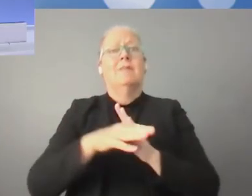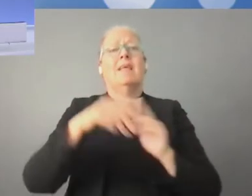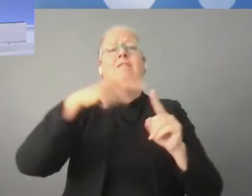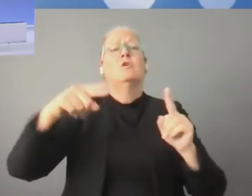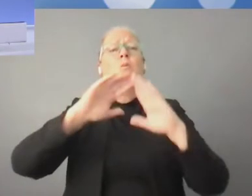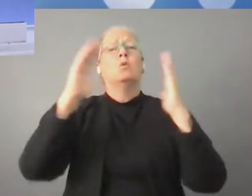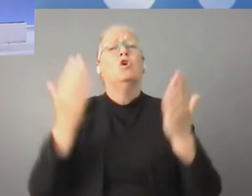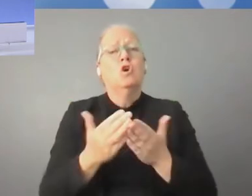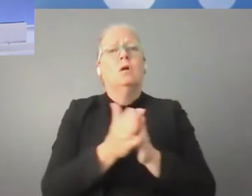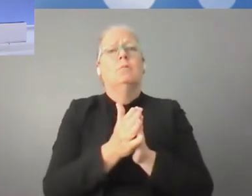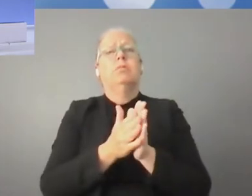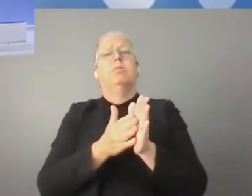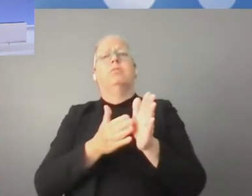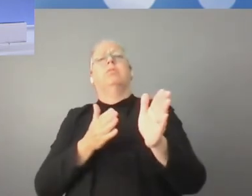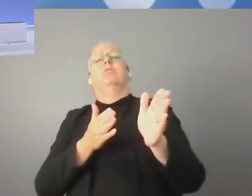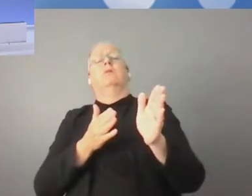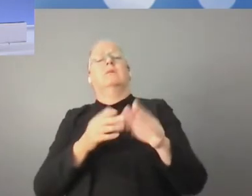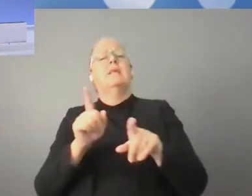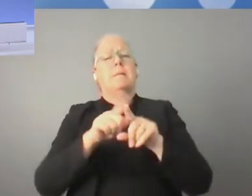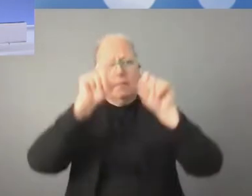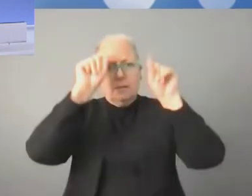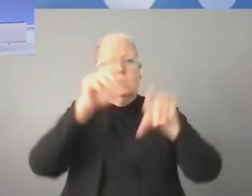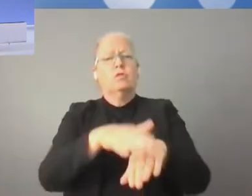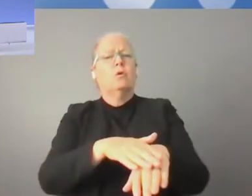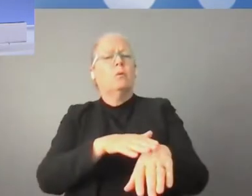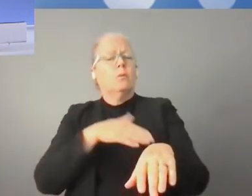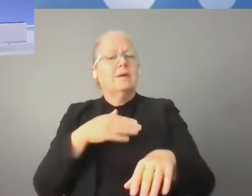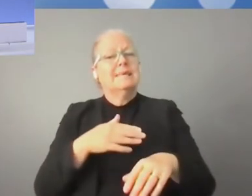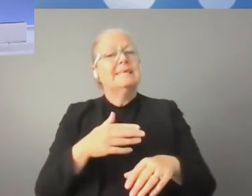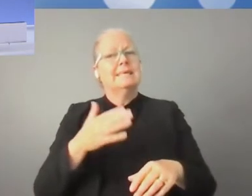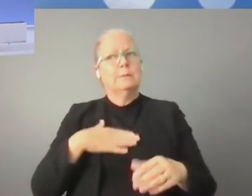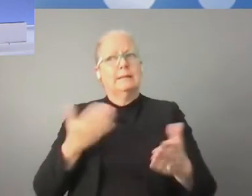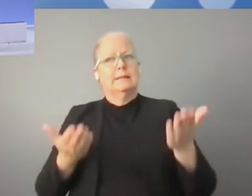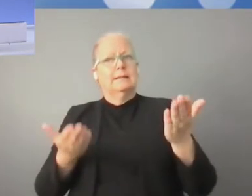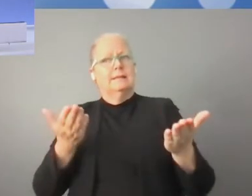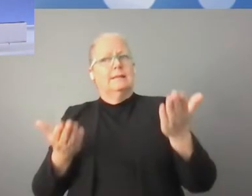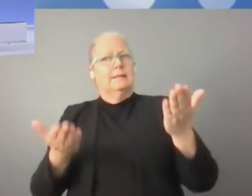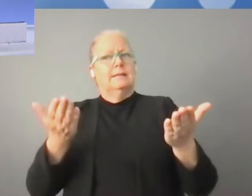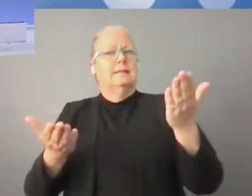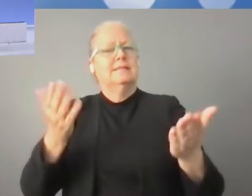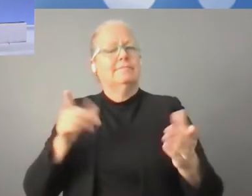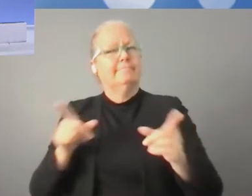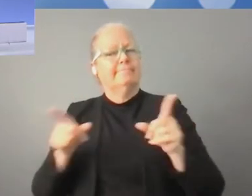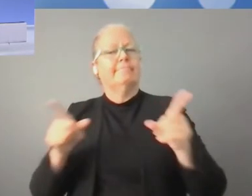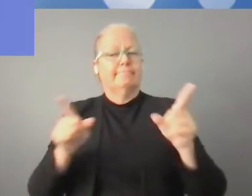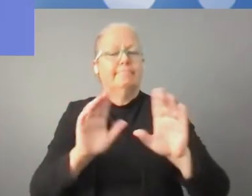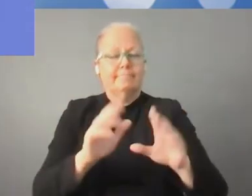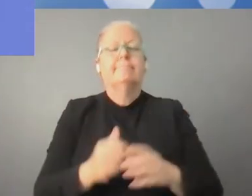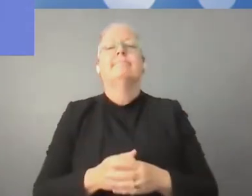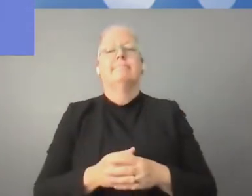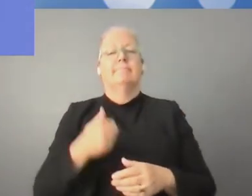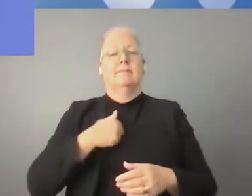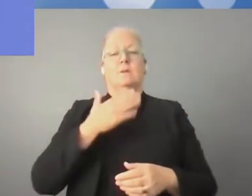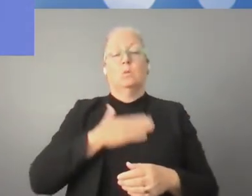która mogłaby spowolnić rozwój cyfrowego świata. A zatem warto wyważyć te dwa aspekty. A teraz